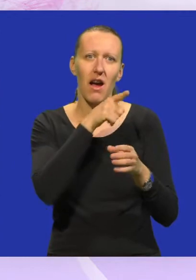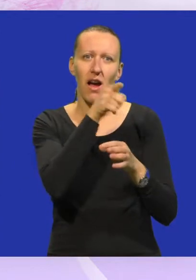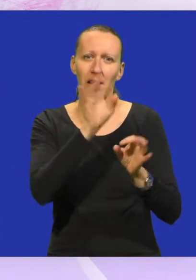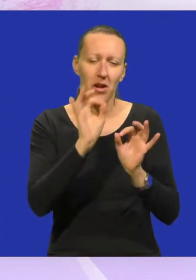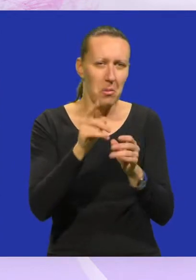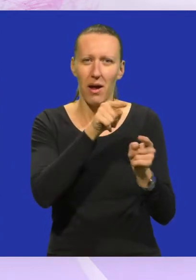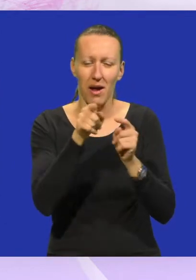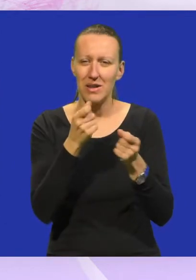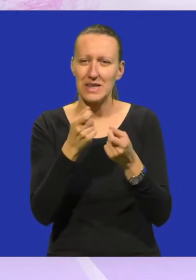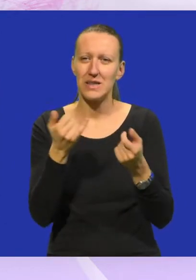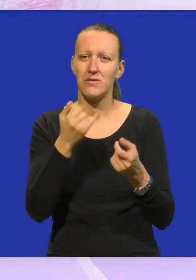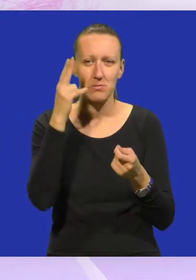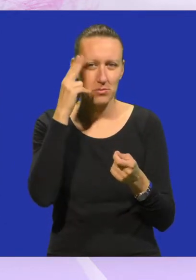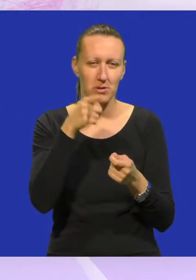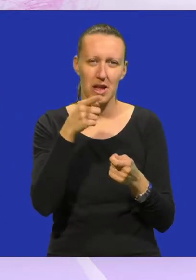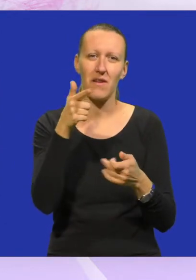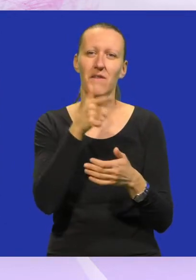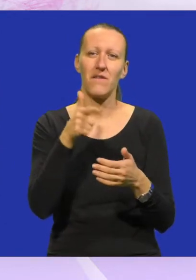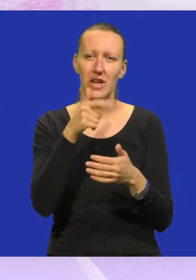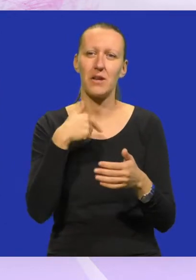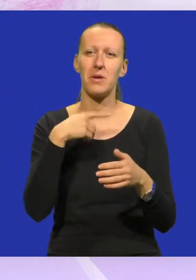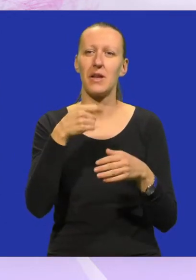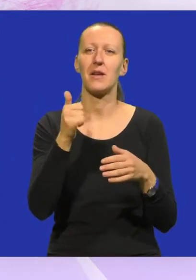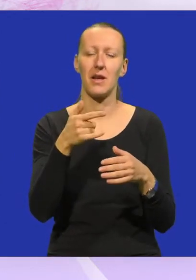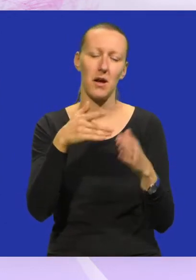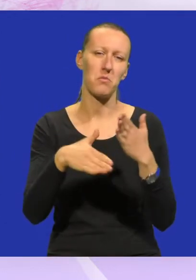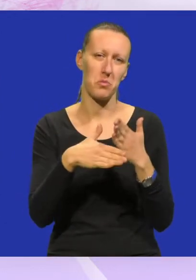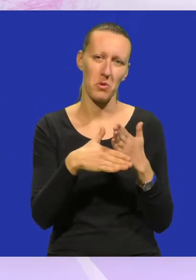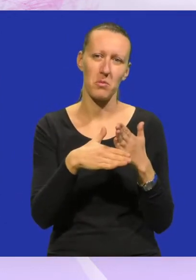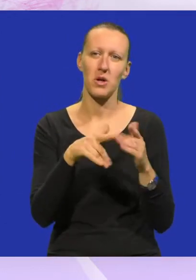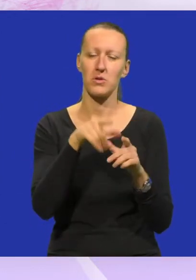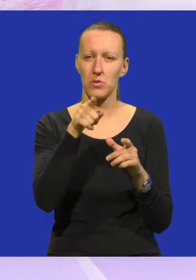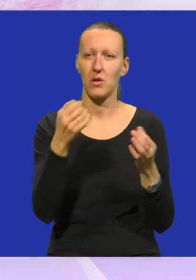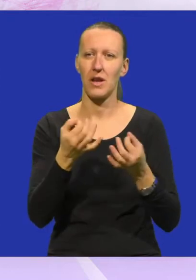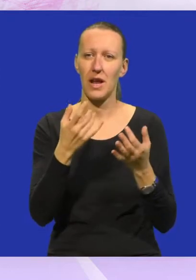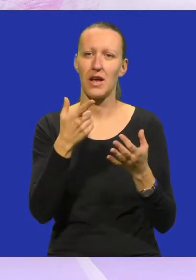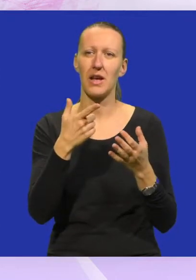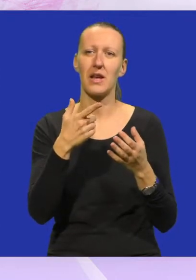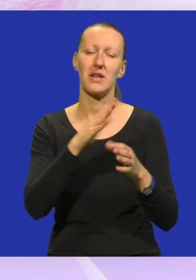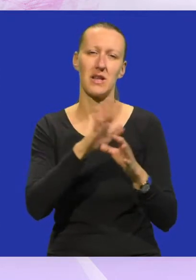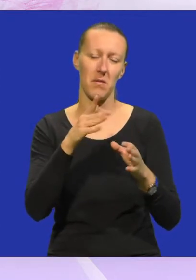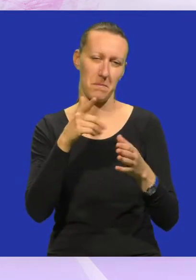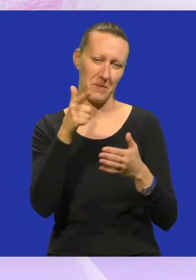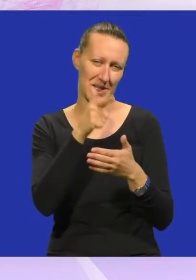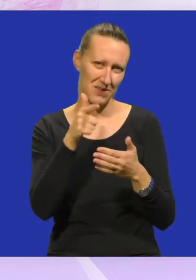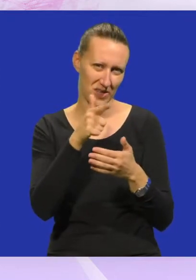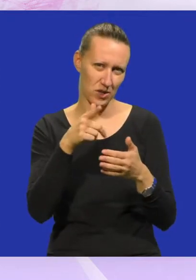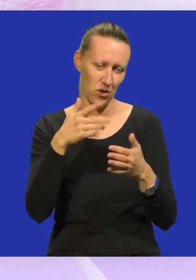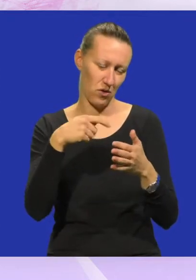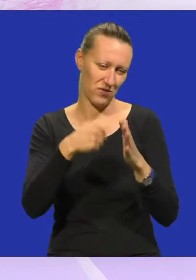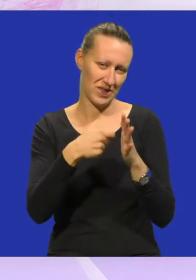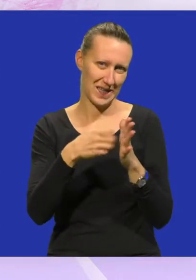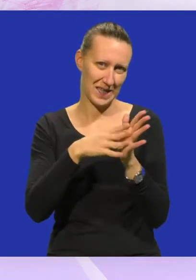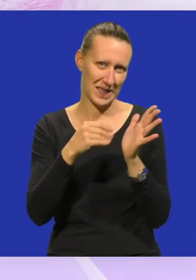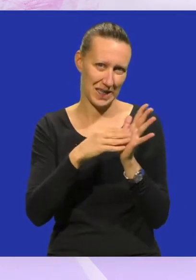da, ne znam, poznavanje video produkcije mi definitivno pomaže u tom nekakvom nastajanju samog video spota, iz razloga što